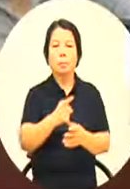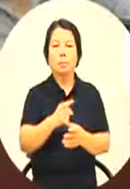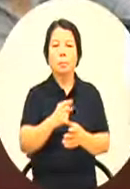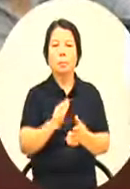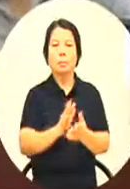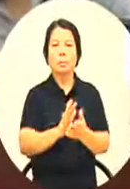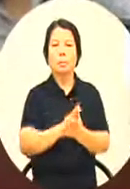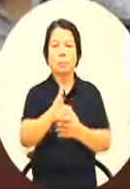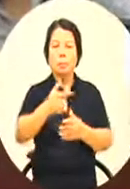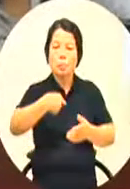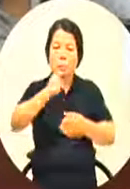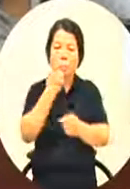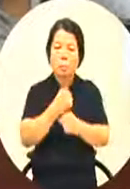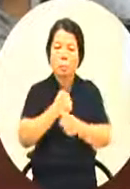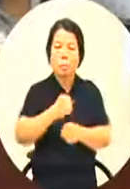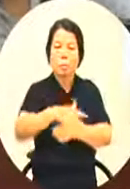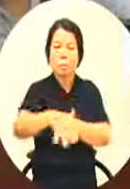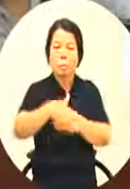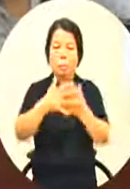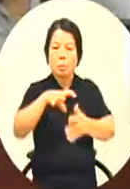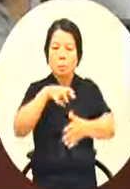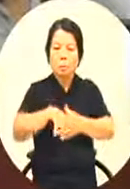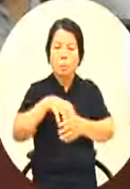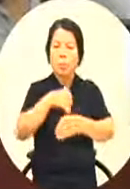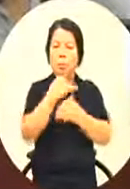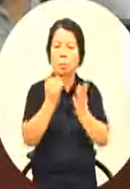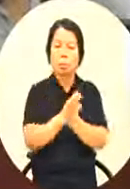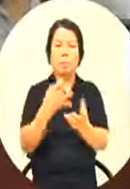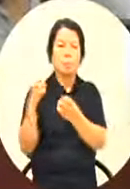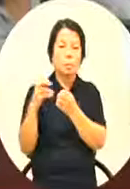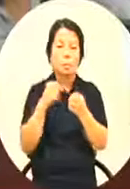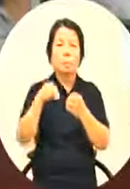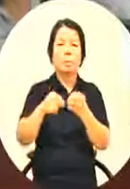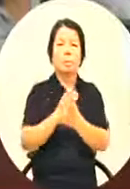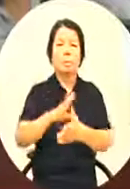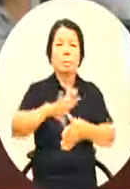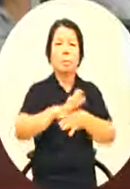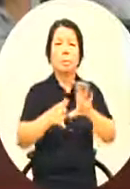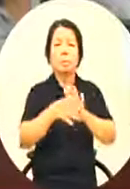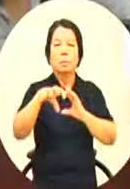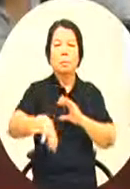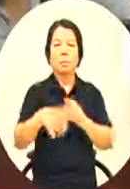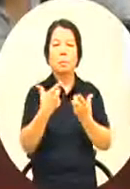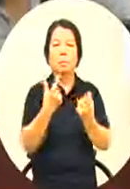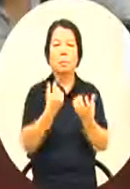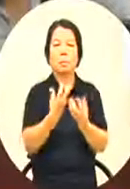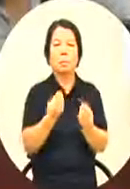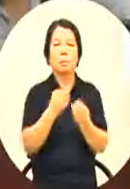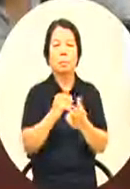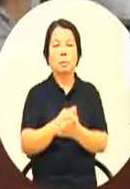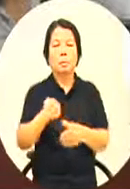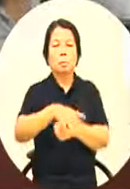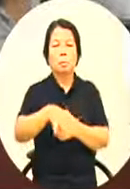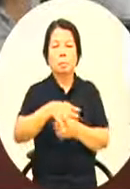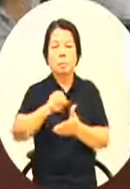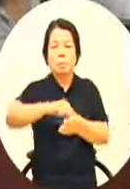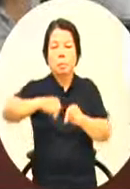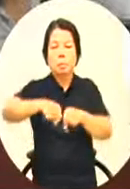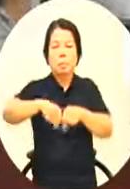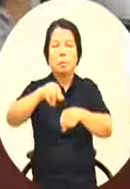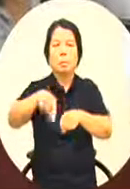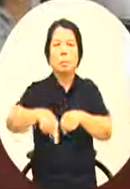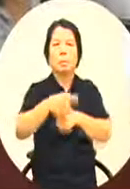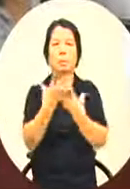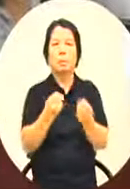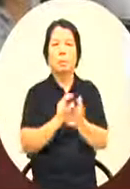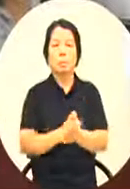机制这个我们内部可以来讨论因为目前文化局是在这个部分是还没有建立这样的机制不过也谢谢吴宇员给